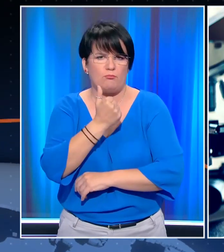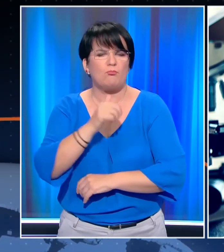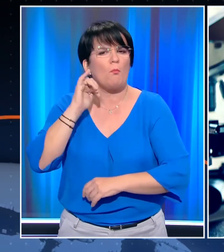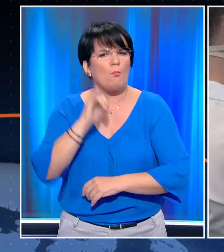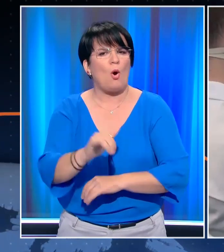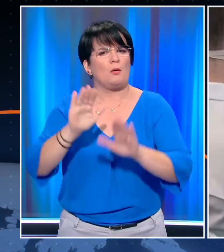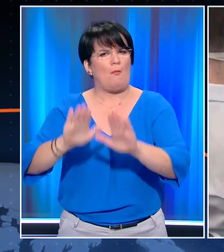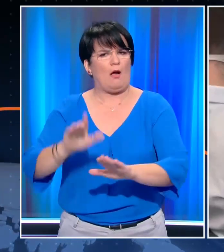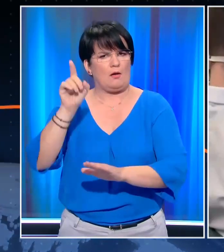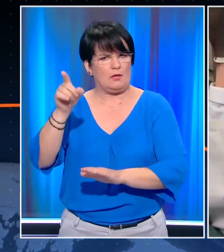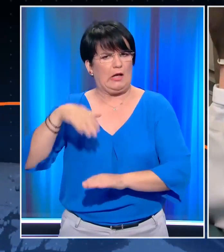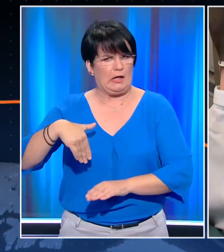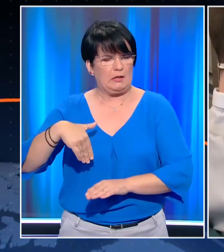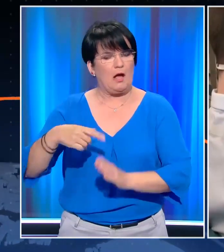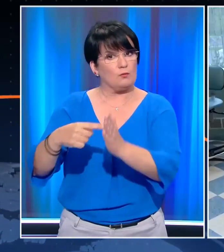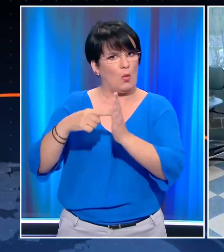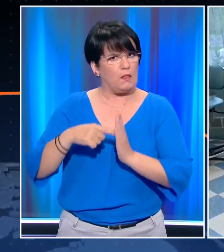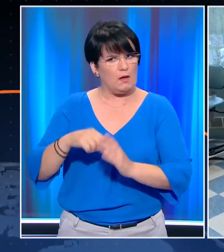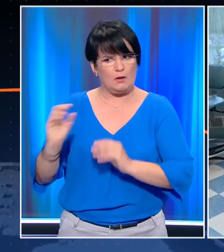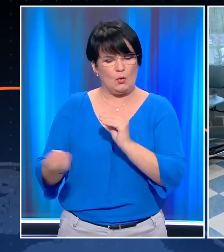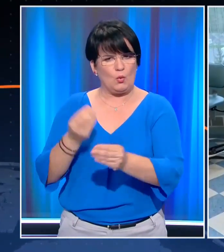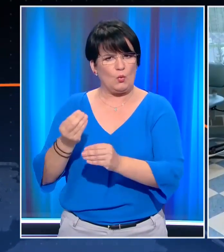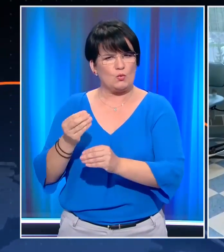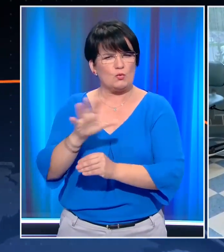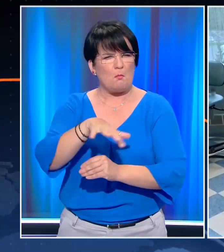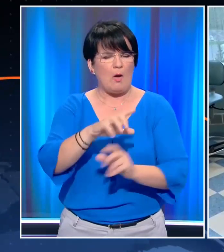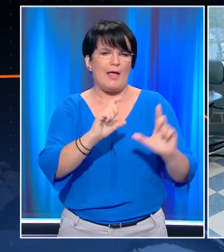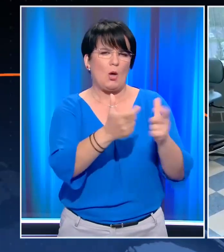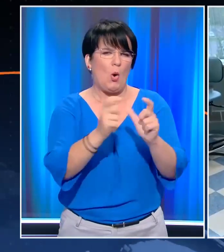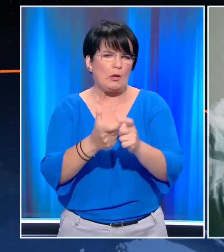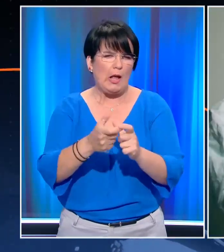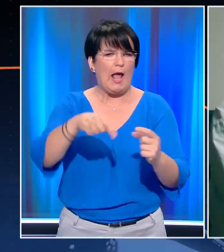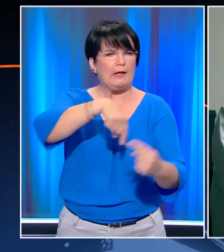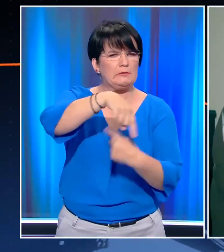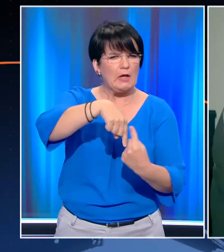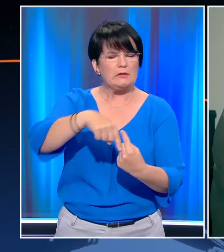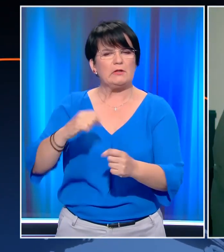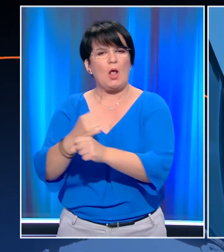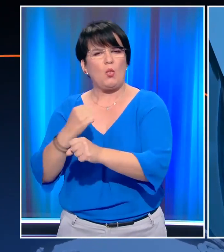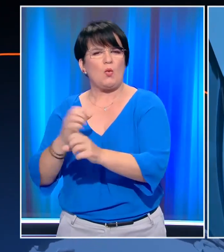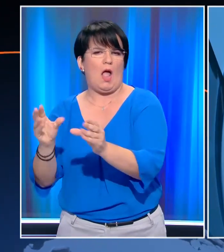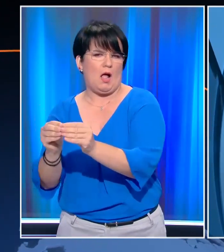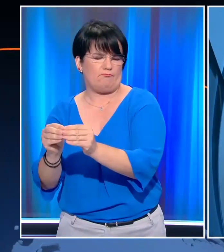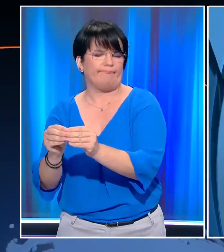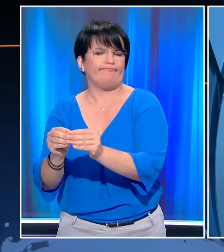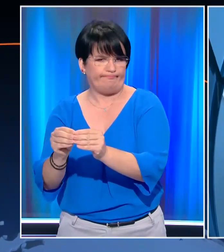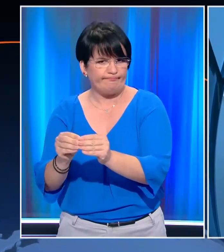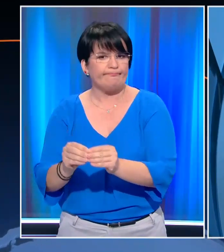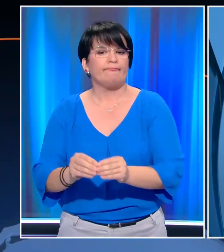κατοίκους του νησιού. Γεγονός που υποδεικνύει ότι τα κρούσματα προέρχονται από ενδοοικογενειακές και ενδοεργασιακές ηρωές. Υπάρχουν